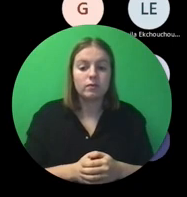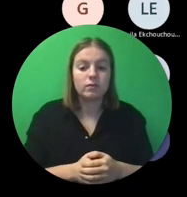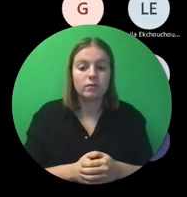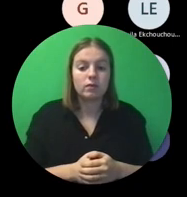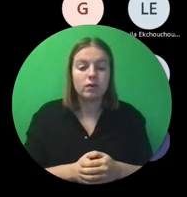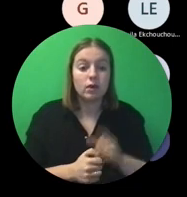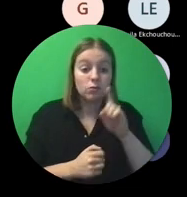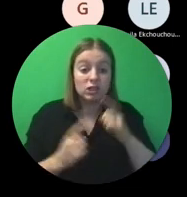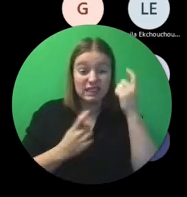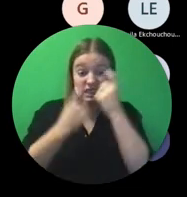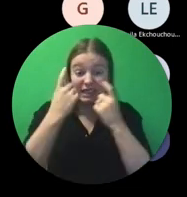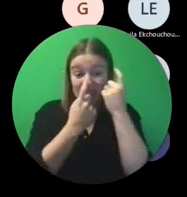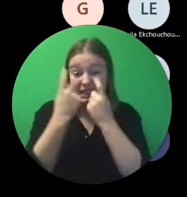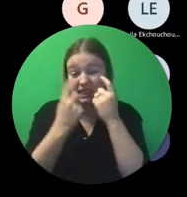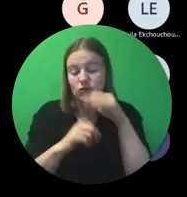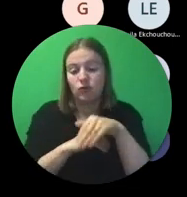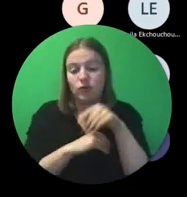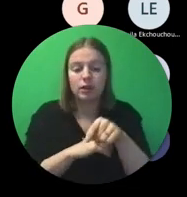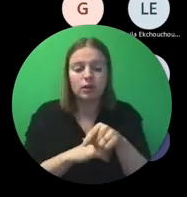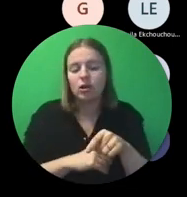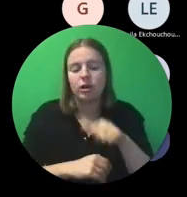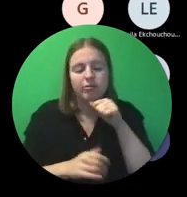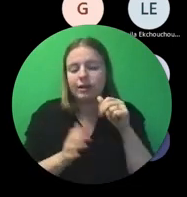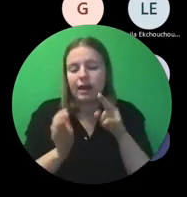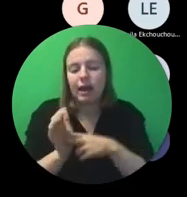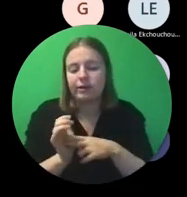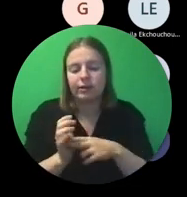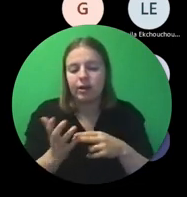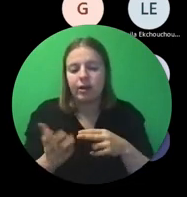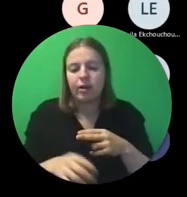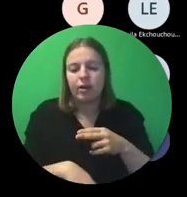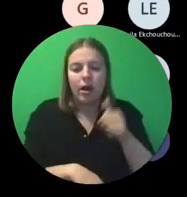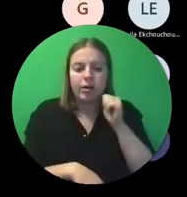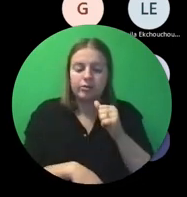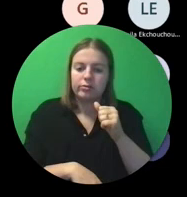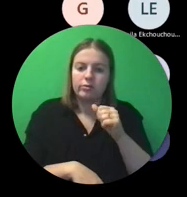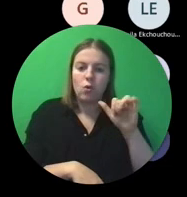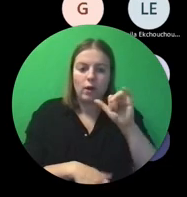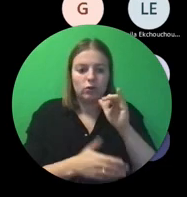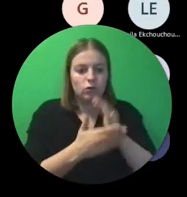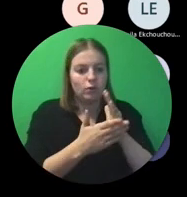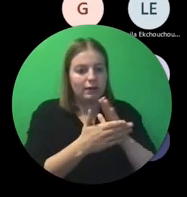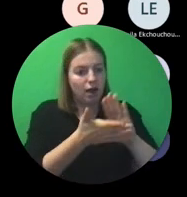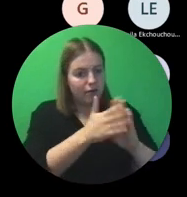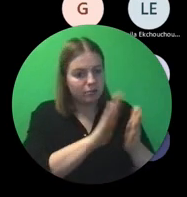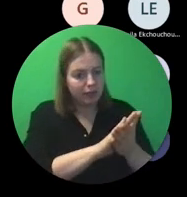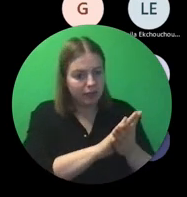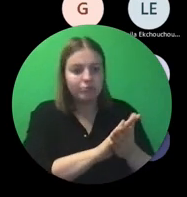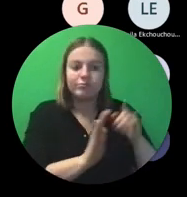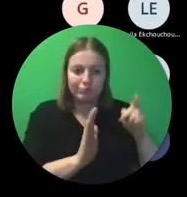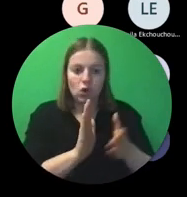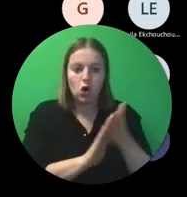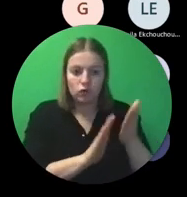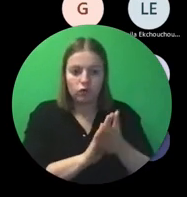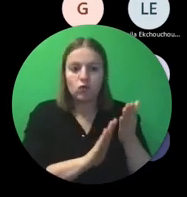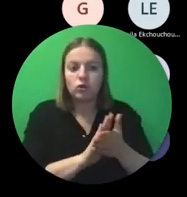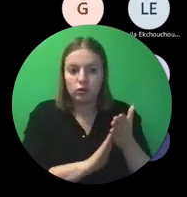Moet je daarvoor zorgen maken, wel niet echt, als je nu gewoon uitvoert wat er afgesproken is,